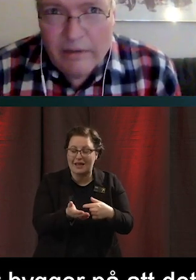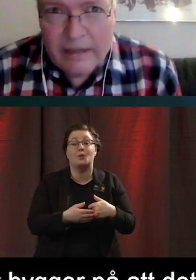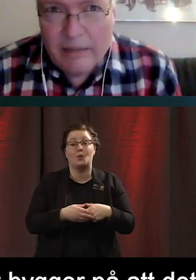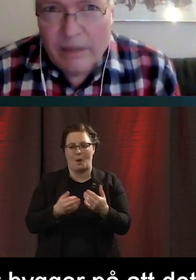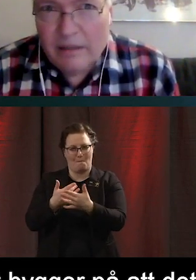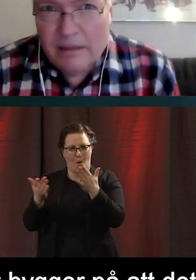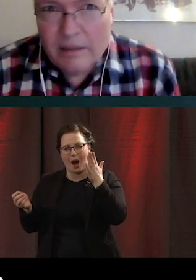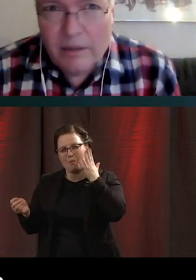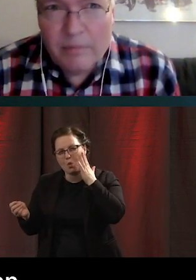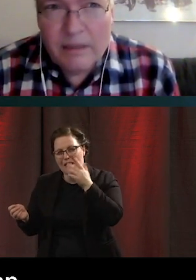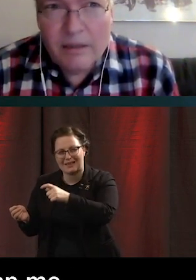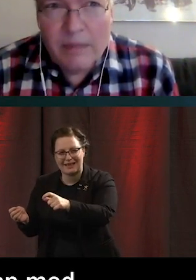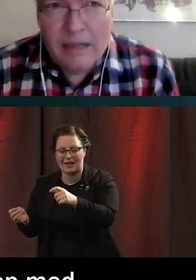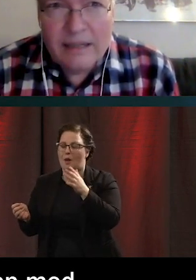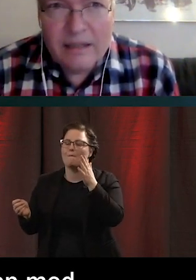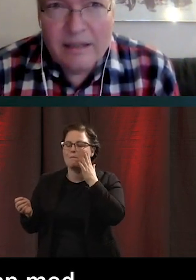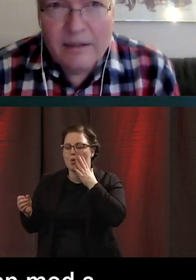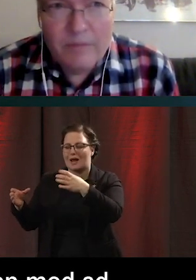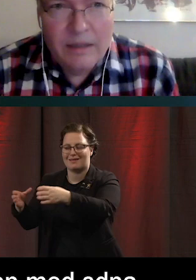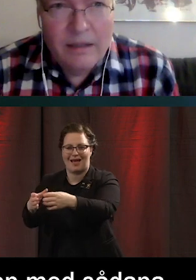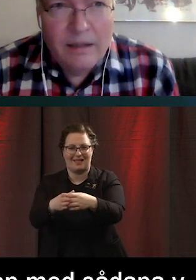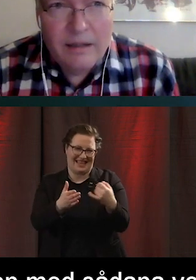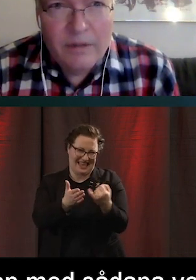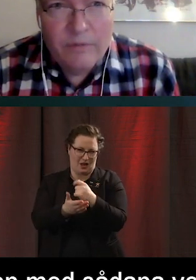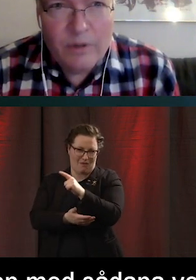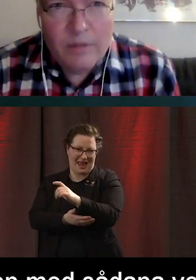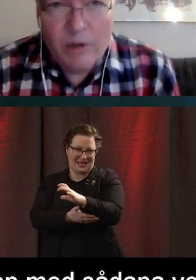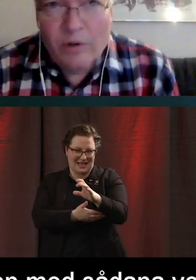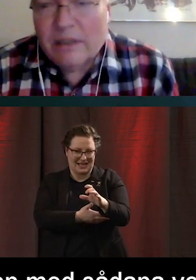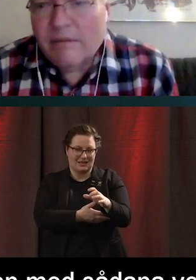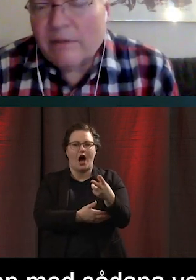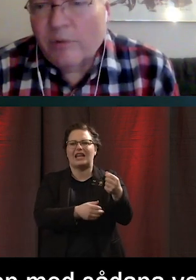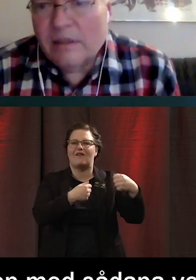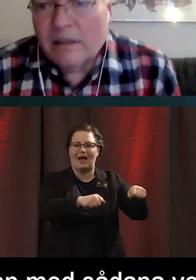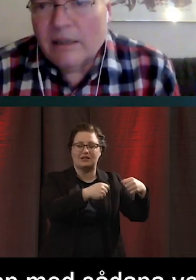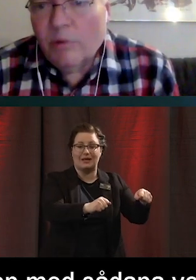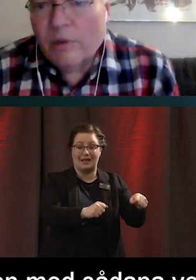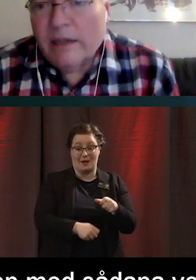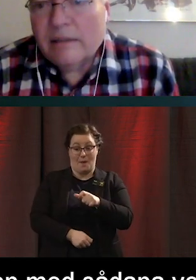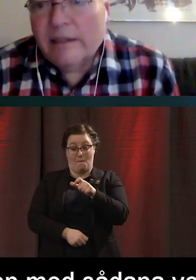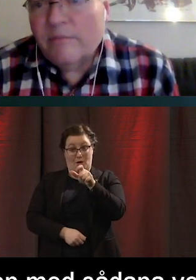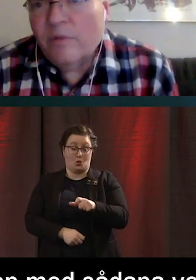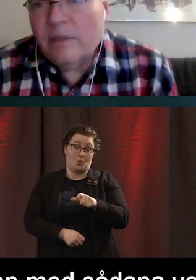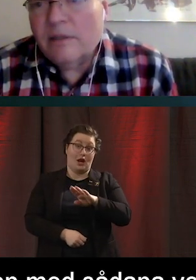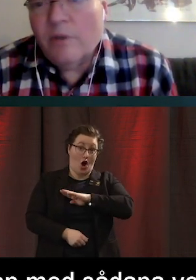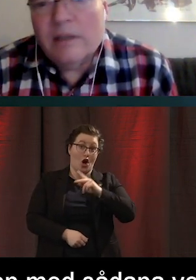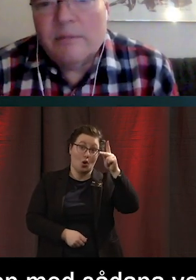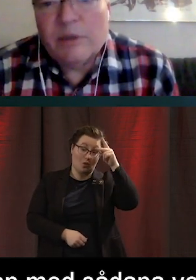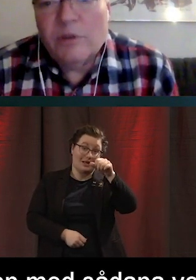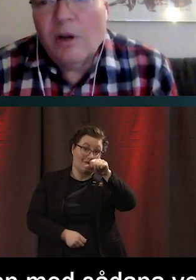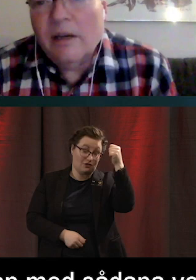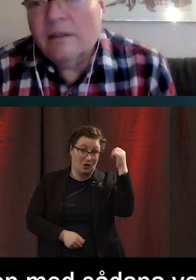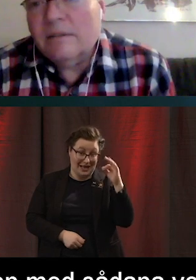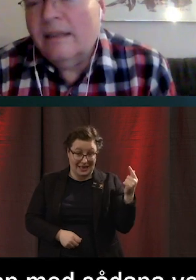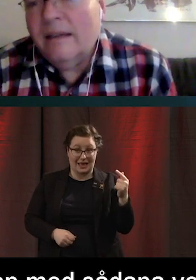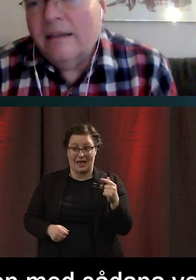och i sådana verksamheter inom LSS. Där folk som har kognitiva svårigheter kanske bor. Där är det rätt så vanligt att